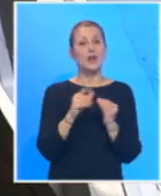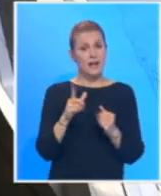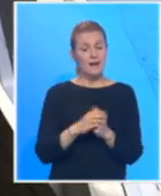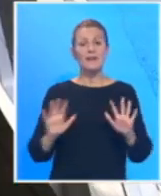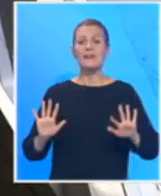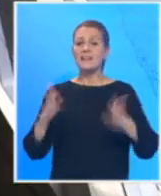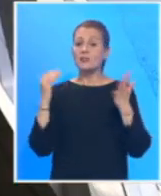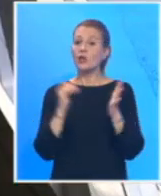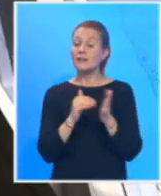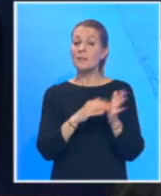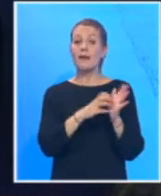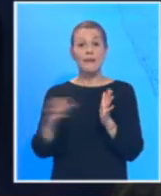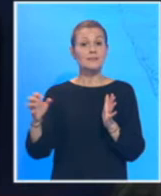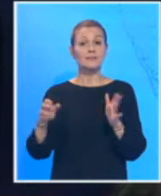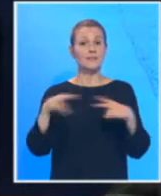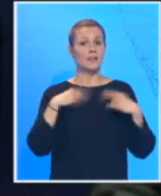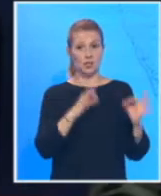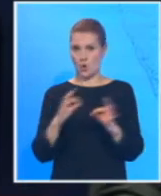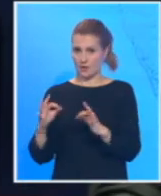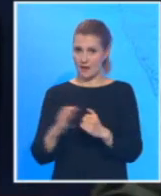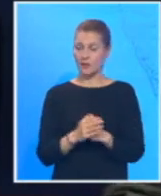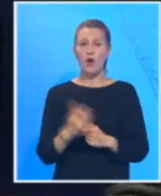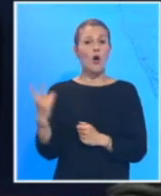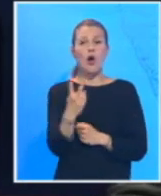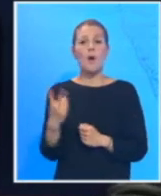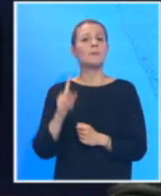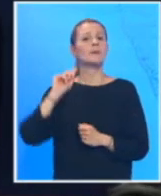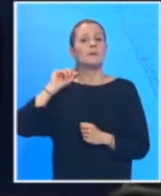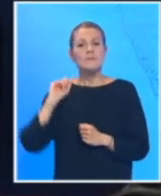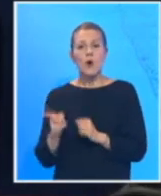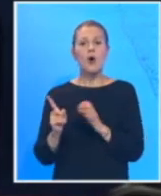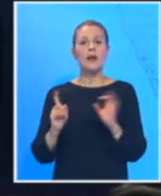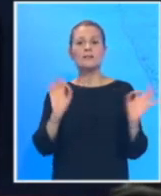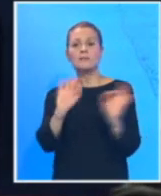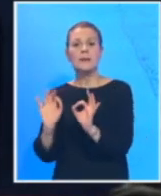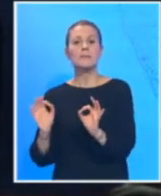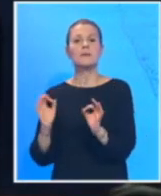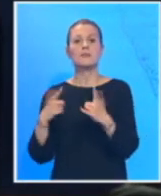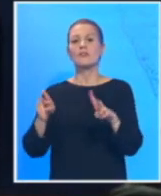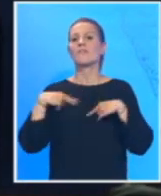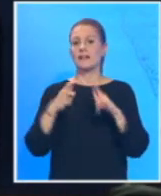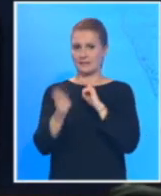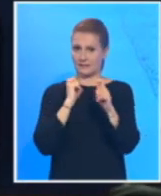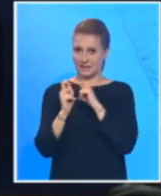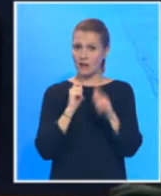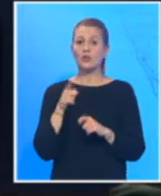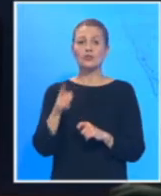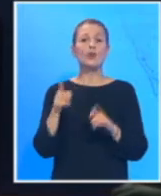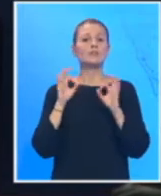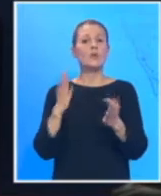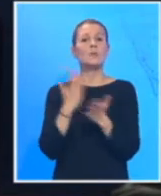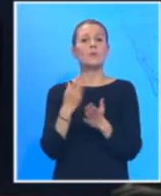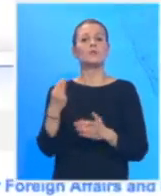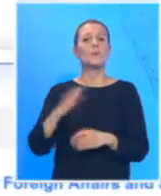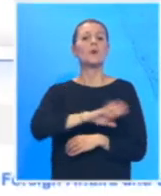nastavak normalizacije nema alternative. Obe strane moraju da stvore atmosferu koja je pogodna za nastavak dialoga, što bi svima išlo u korist, navoje